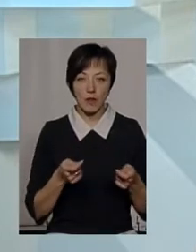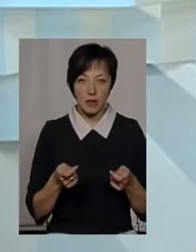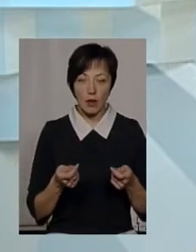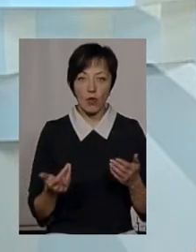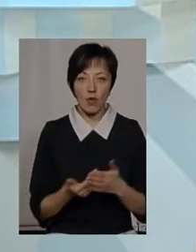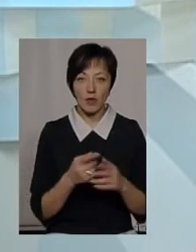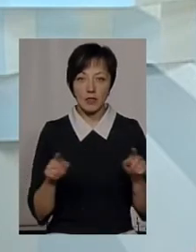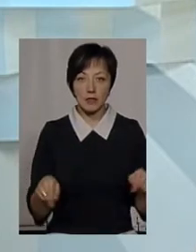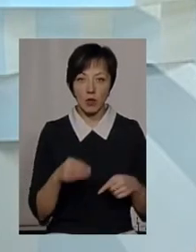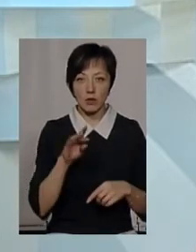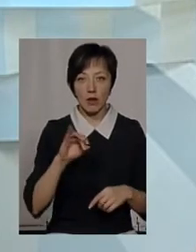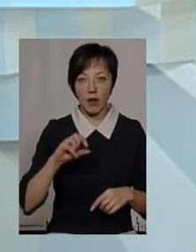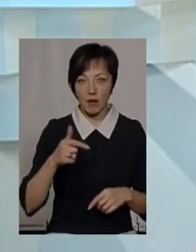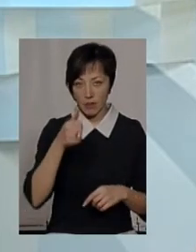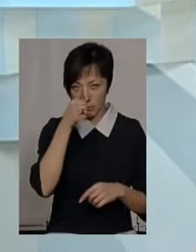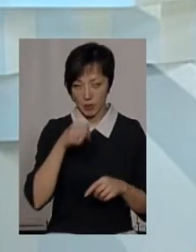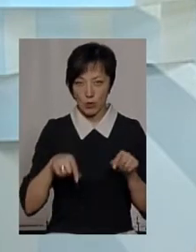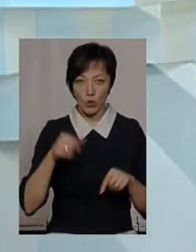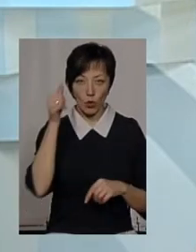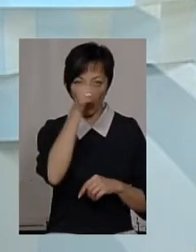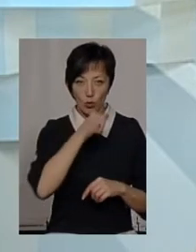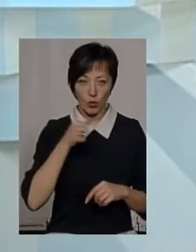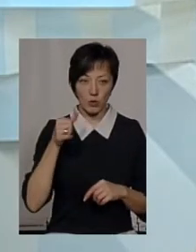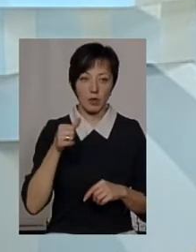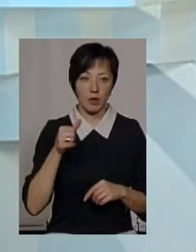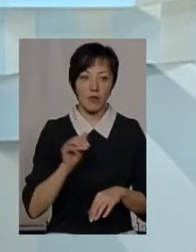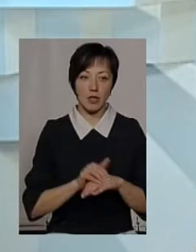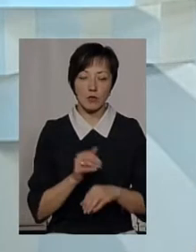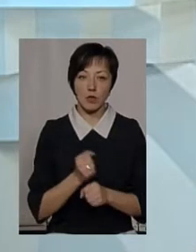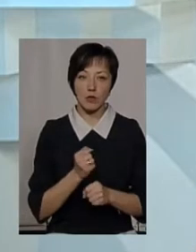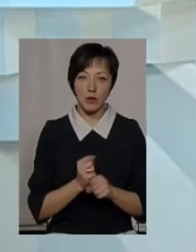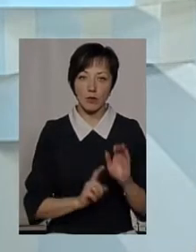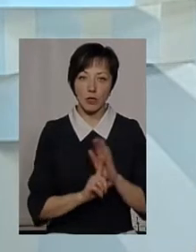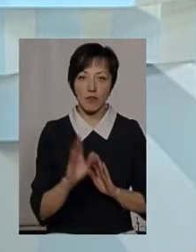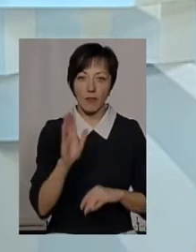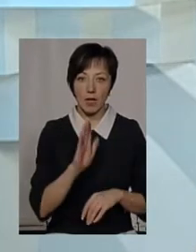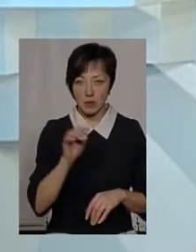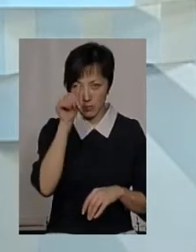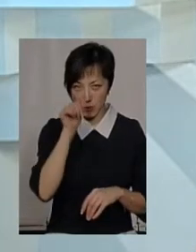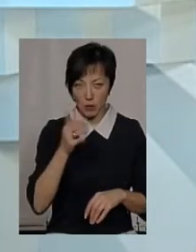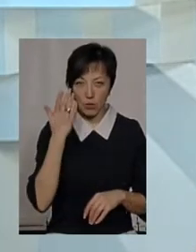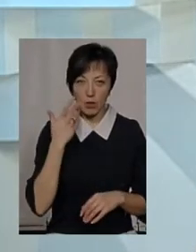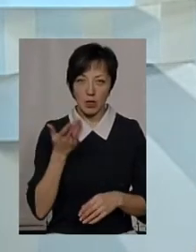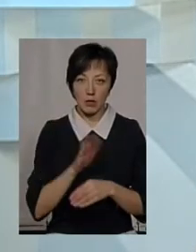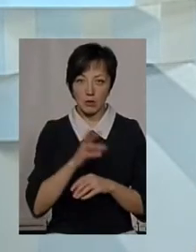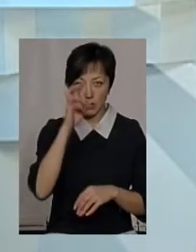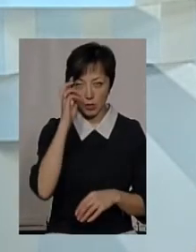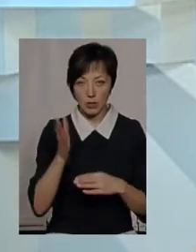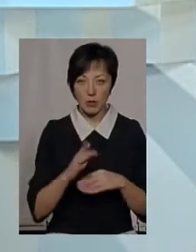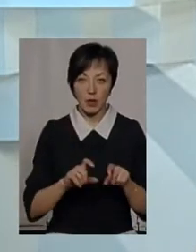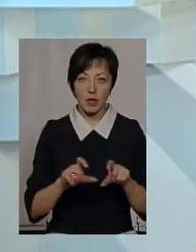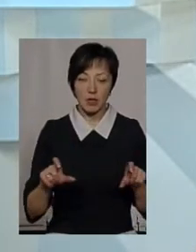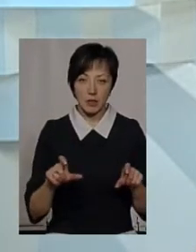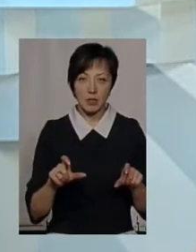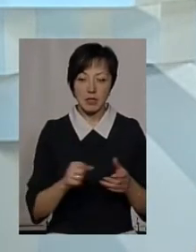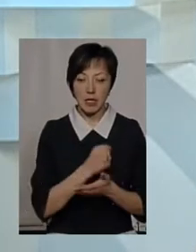нове створено тільки в травні місяці цього року. Фактично, працювати ми почали з вересня місяця, коли нам наказом Держбагінусу закріпили